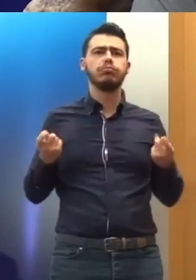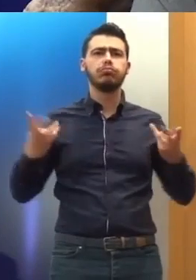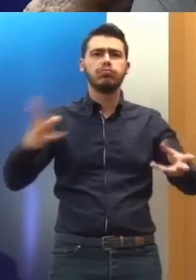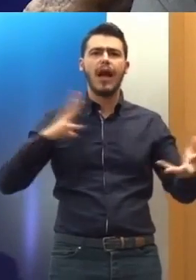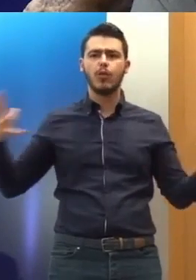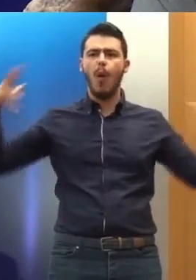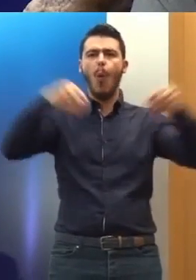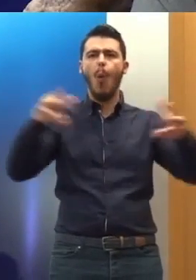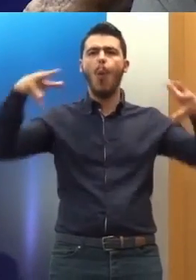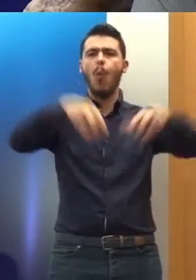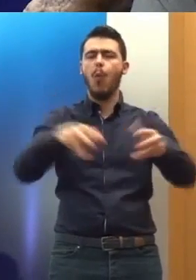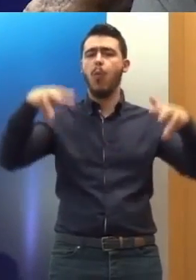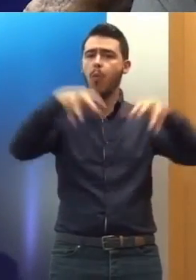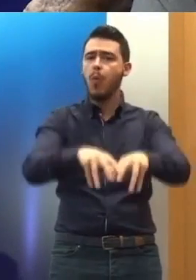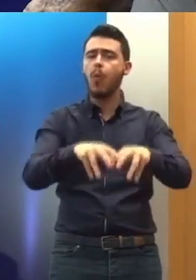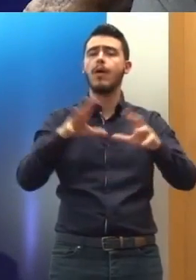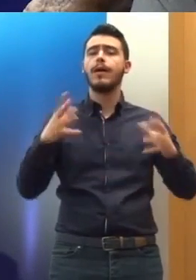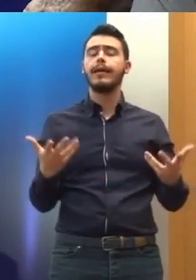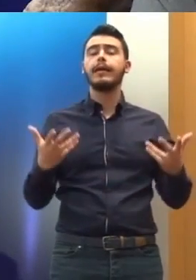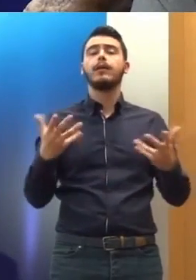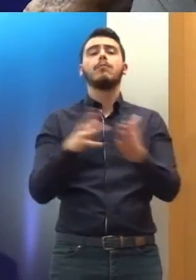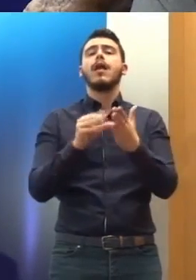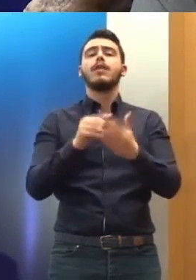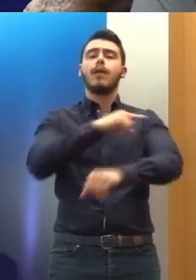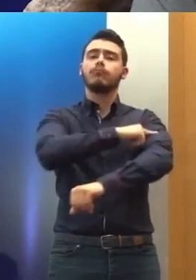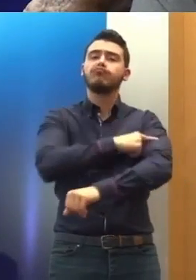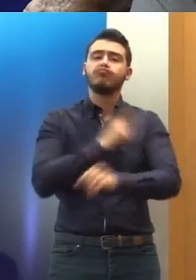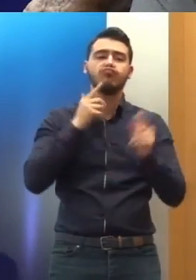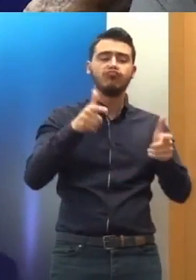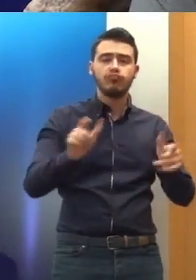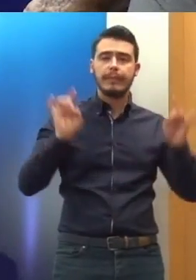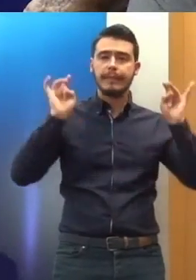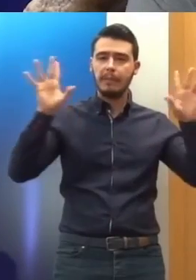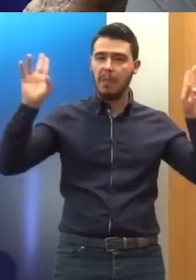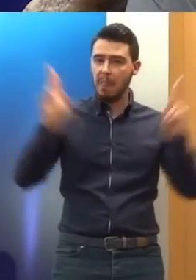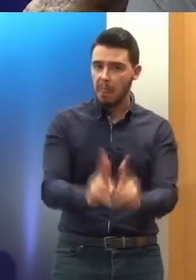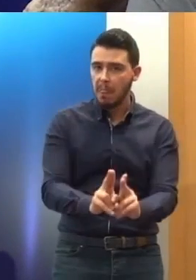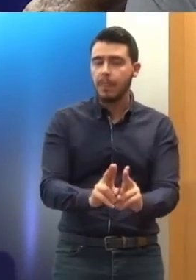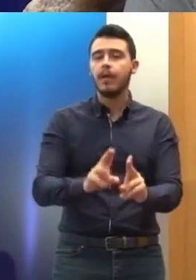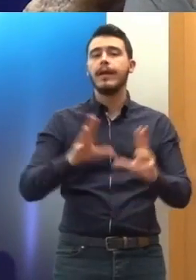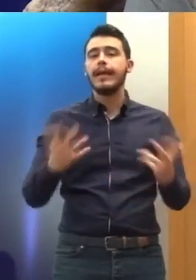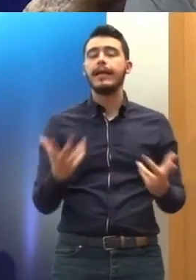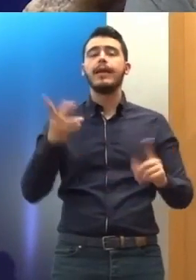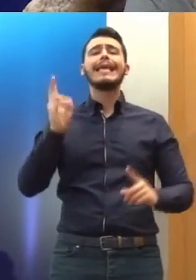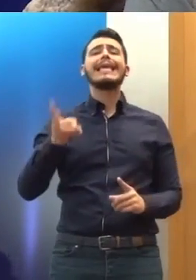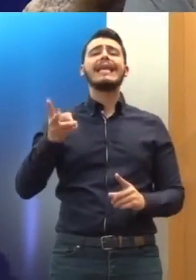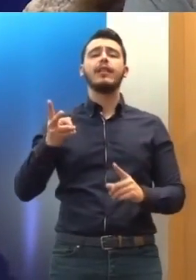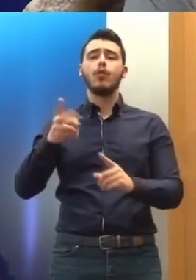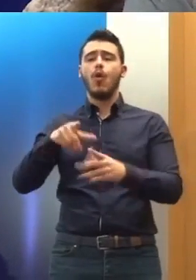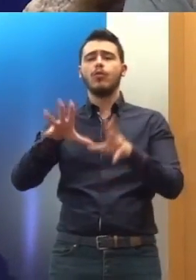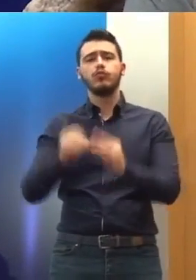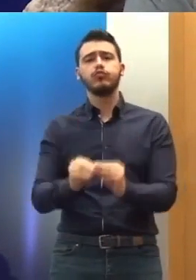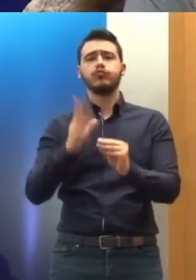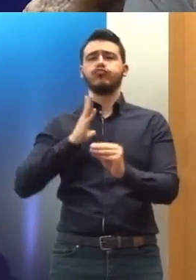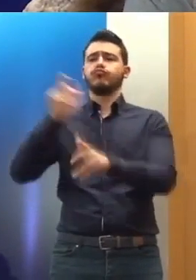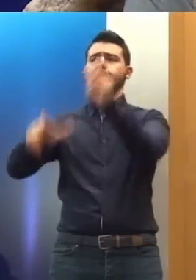δραστηριοτήτων και μεγάλων ελλείψεων στην τομέα της ιατρικής περίφαλψης καθώς επίσης και στους κινδύνους που απειλούν τους κρατούμενους όχι από το προσωπικό,